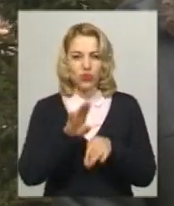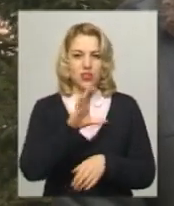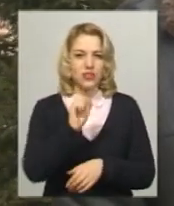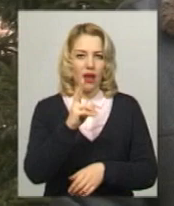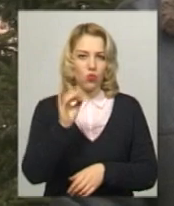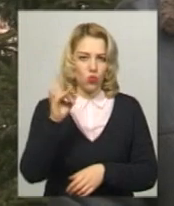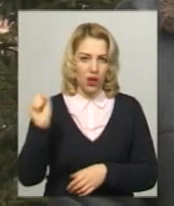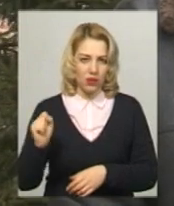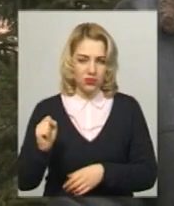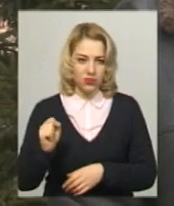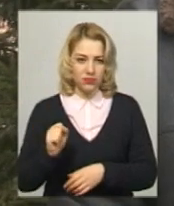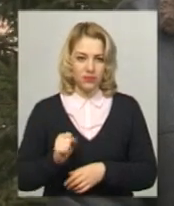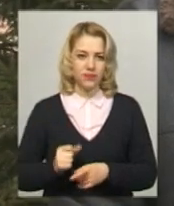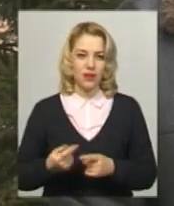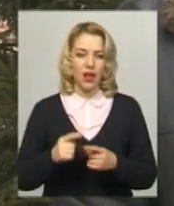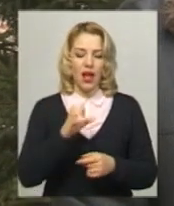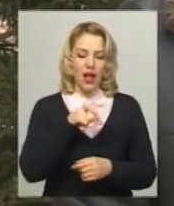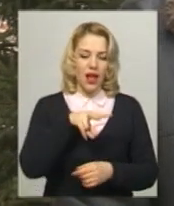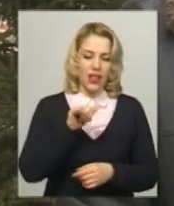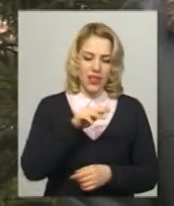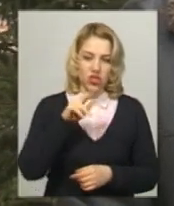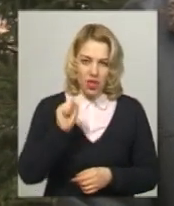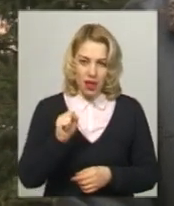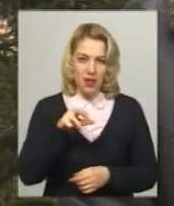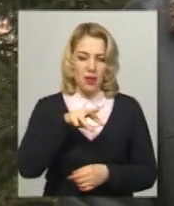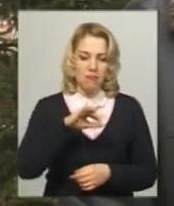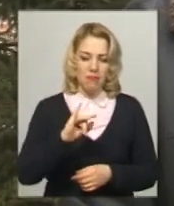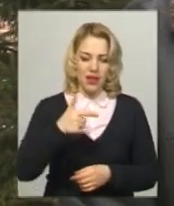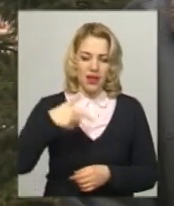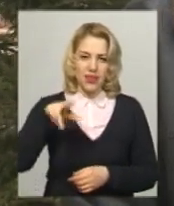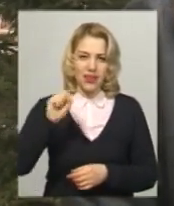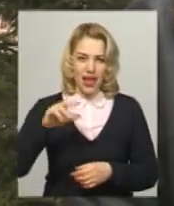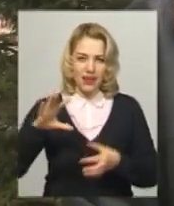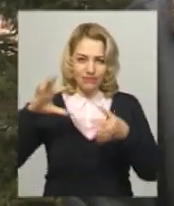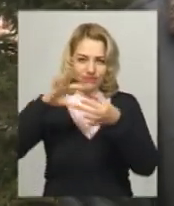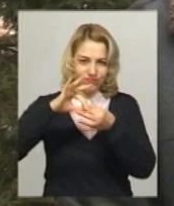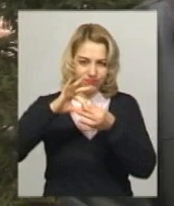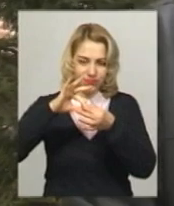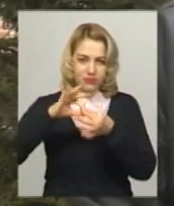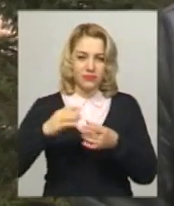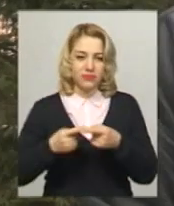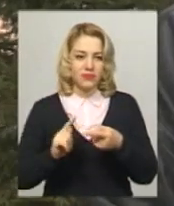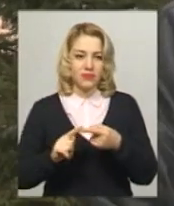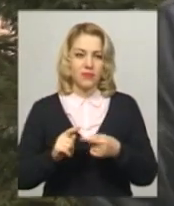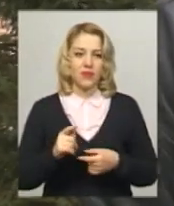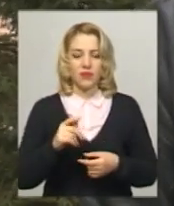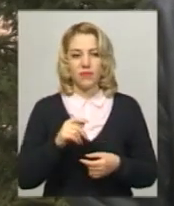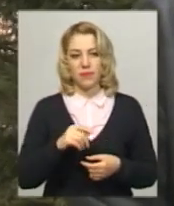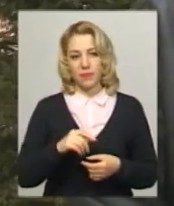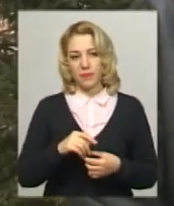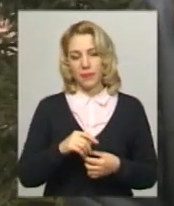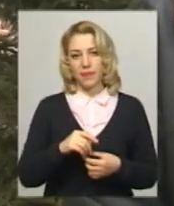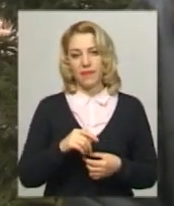мигдаль трьохлописковий, якось так воно називається, по бутаніці.